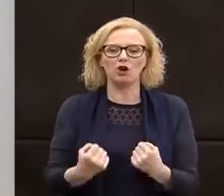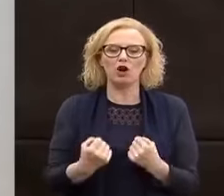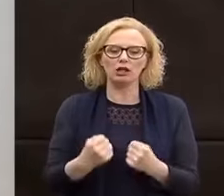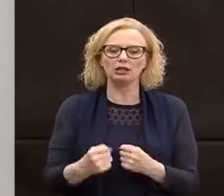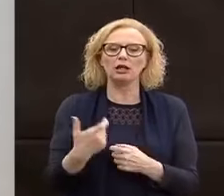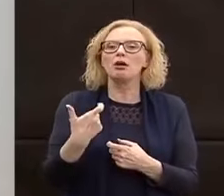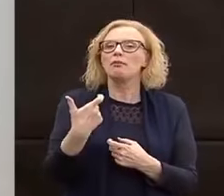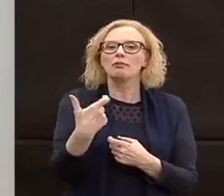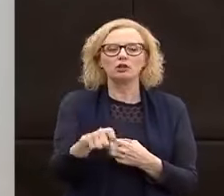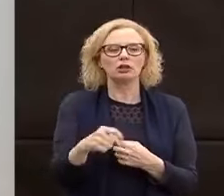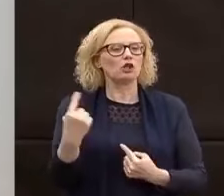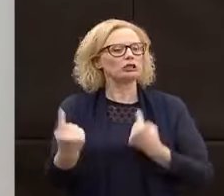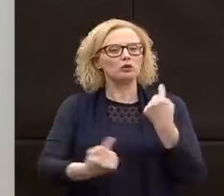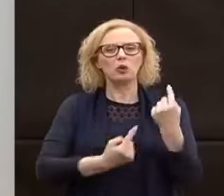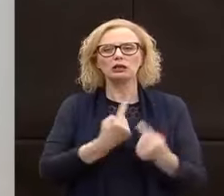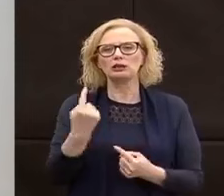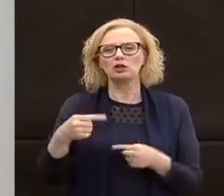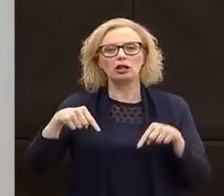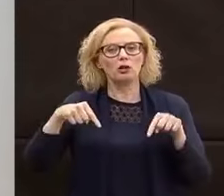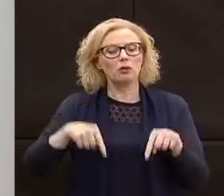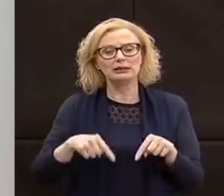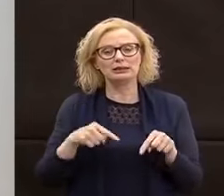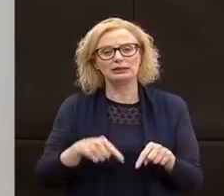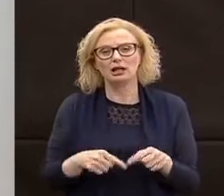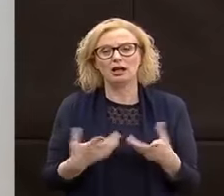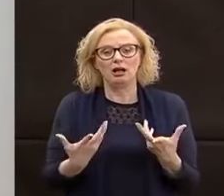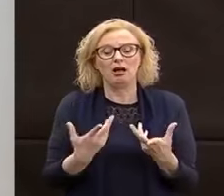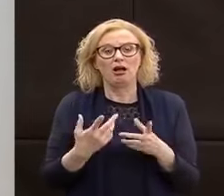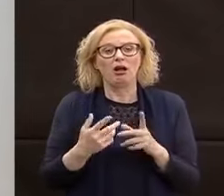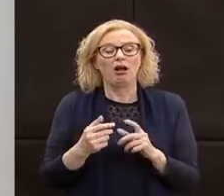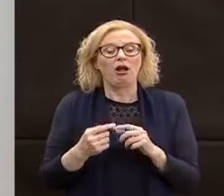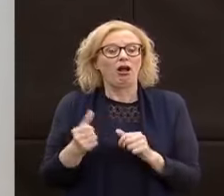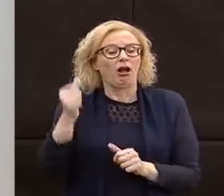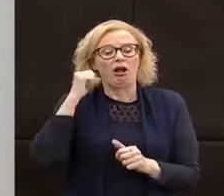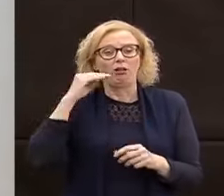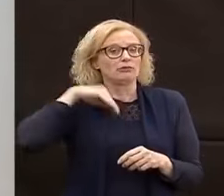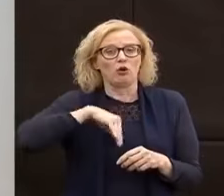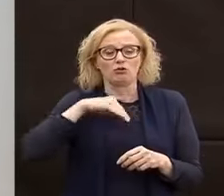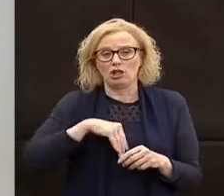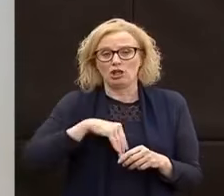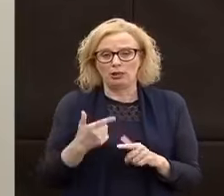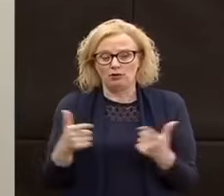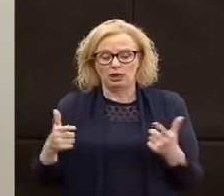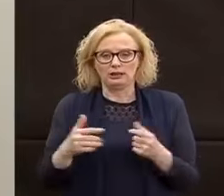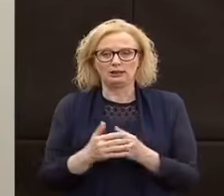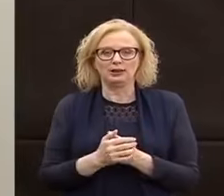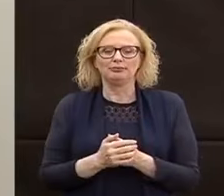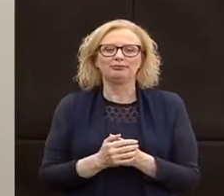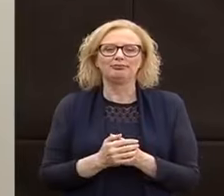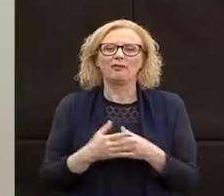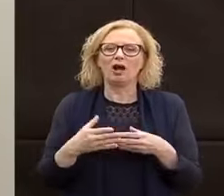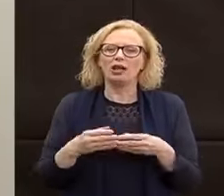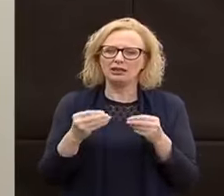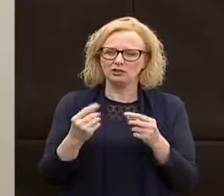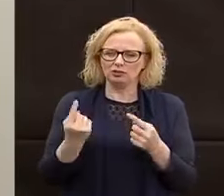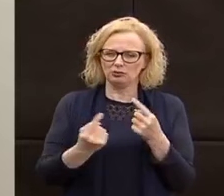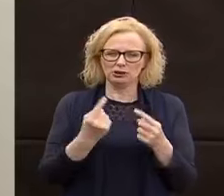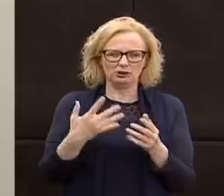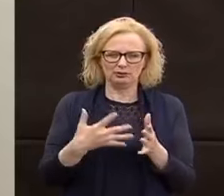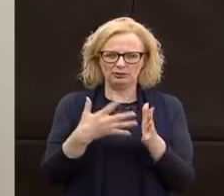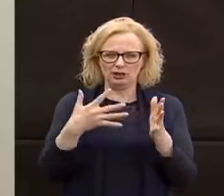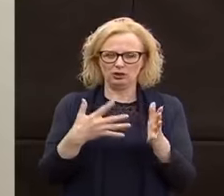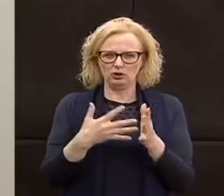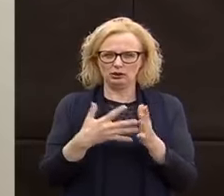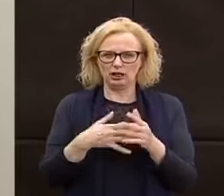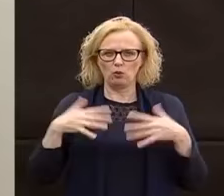situazione in maniera del tutto inconsapevole. Ecco, passati i primi drammatici momenti, quelli più difficili,